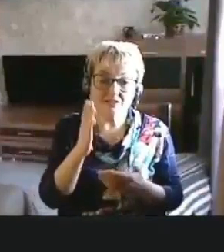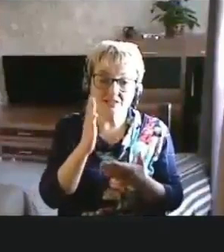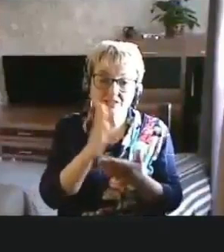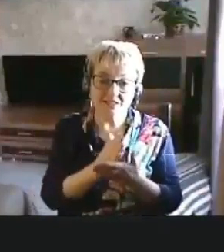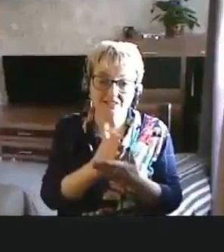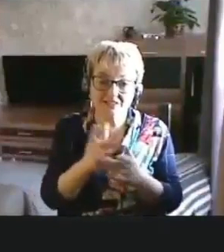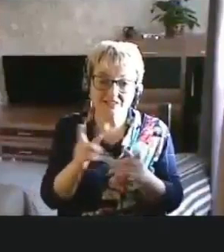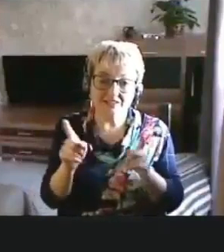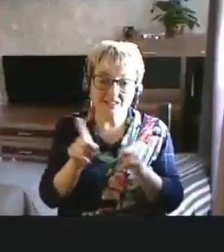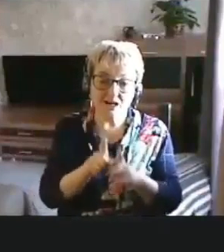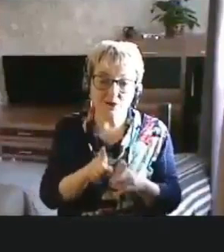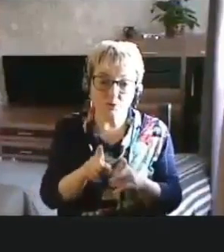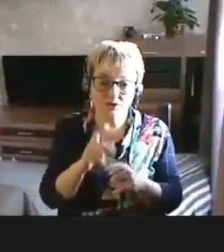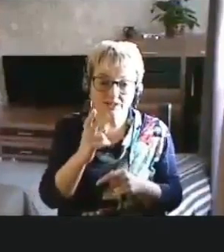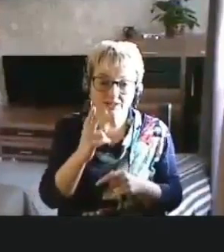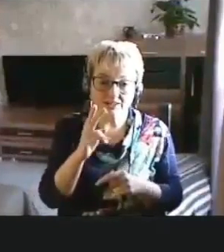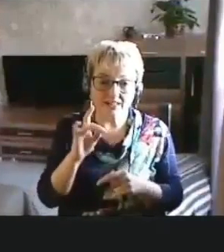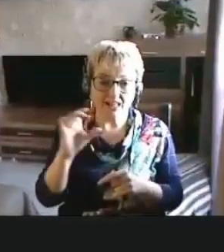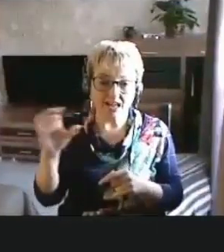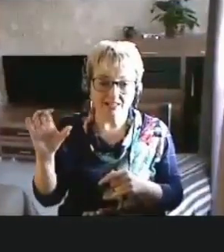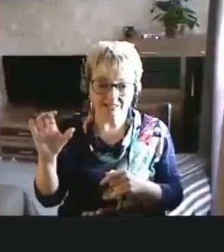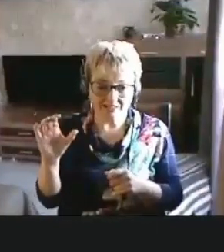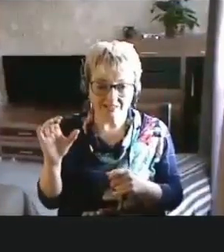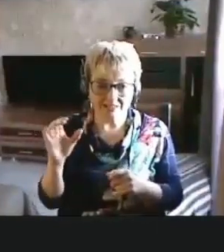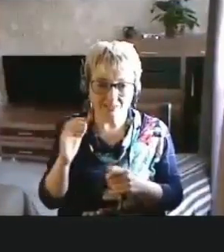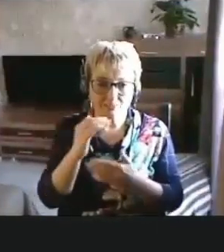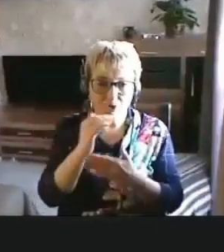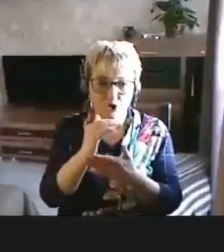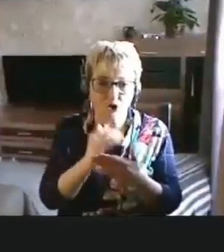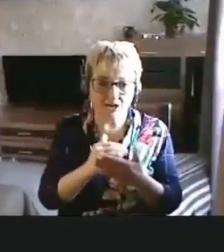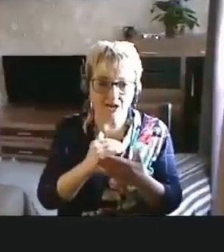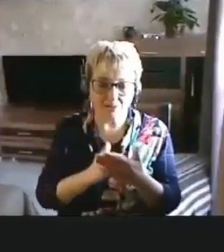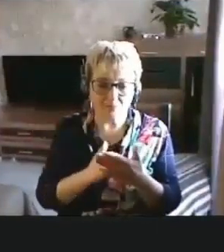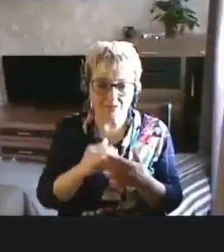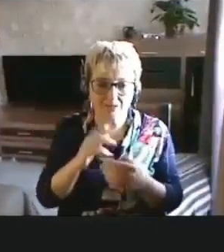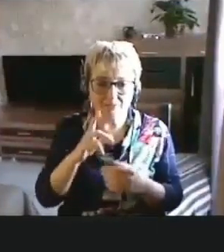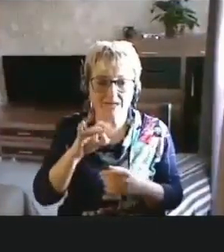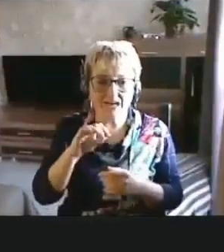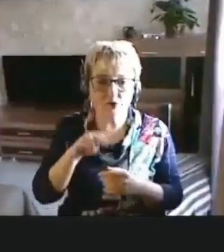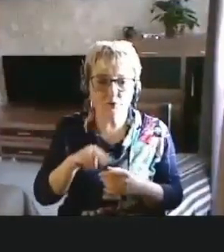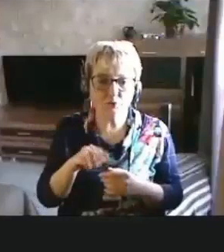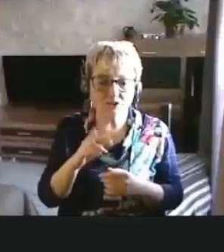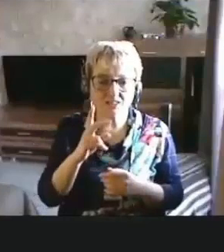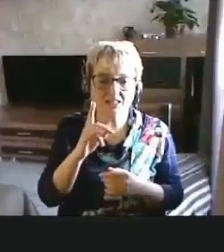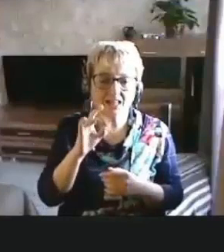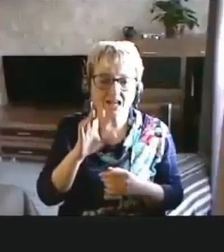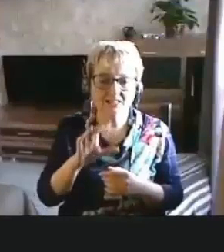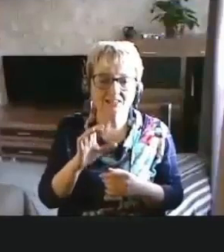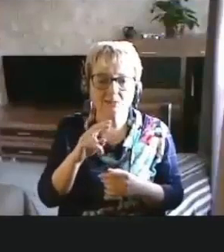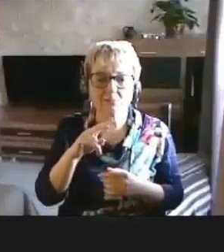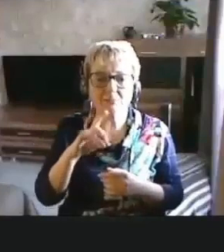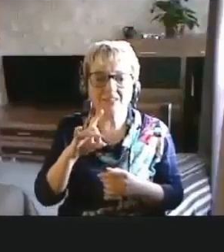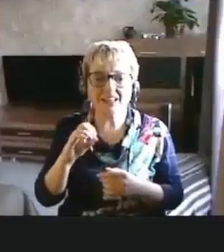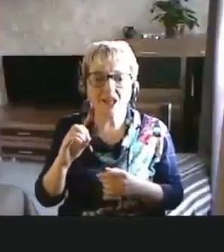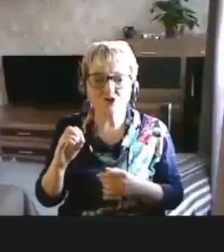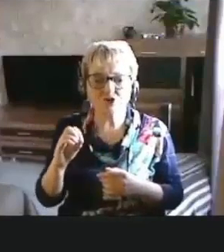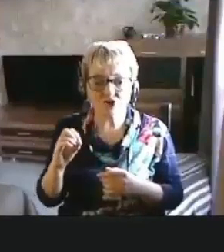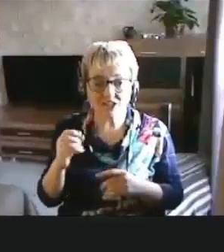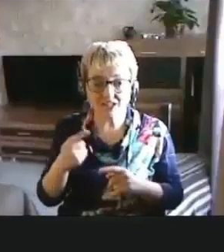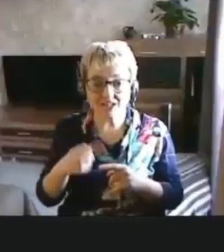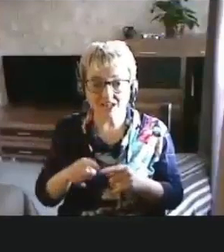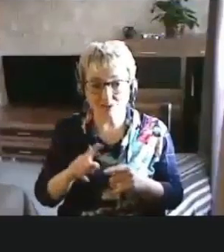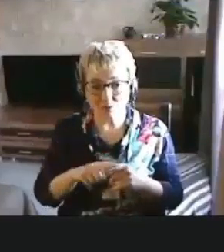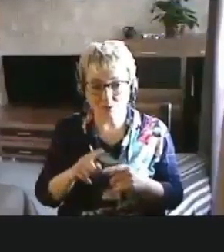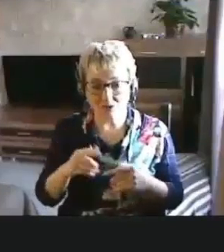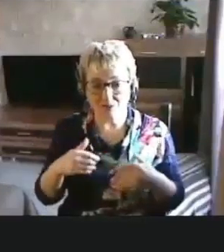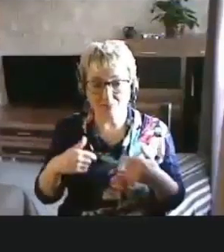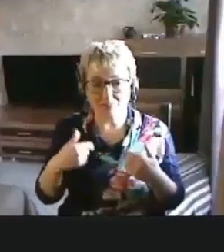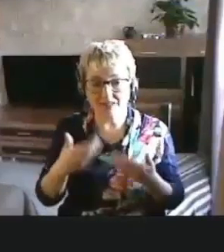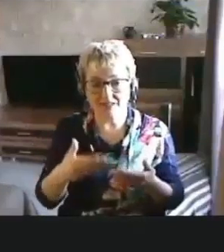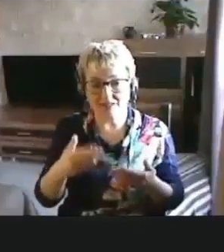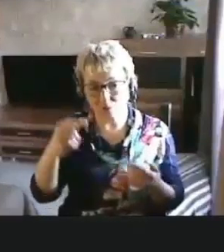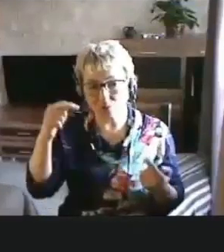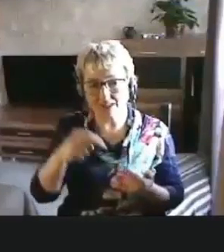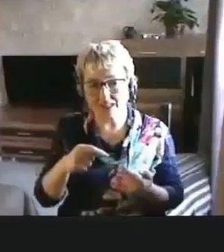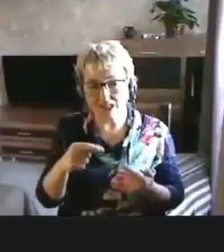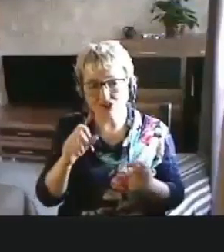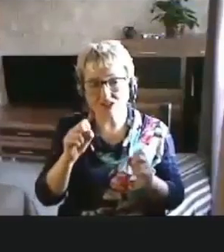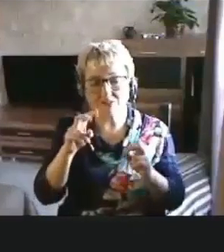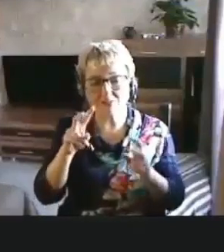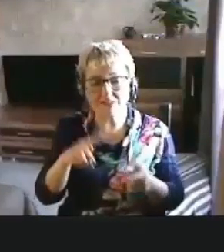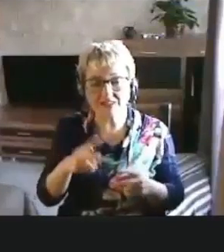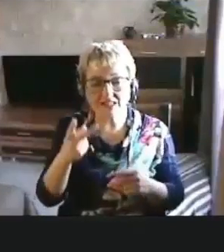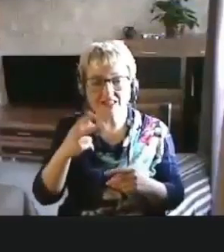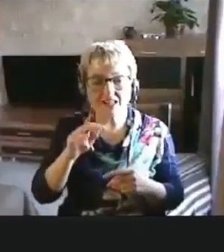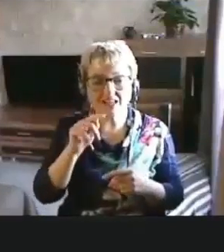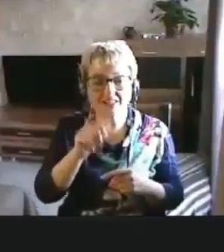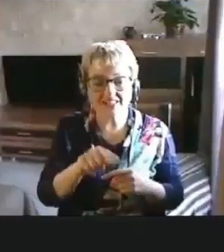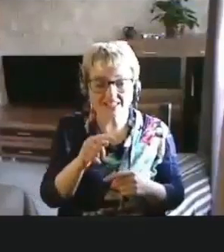такой класс программных продуктов, да, то есть класс приложений, которые предназначены специально вот